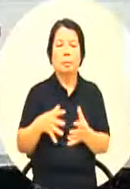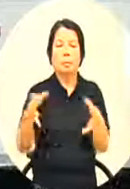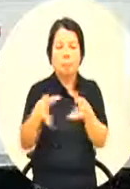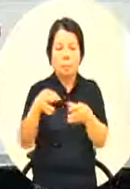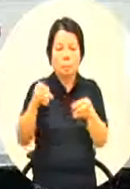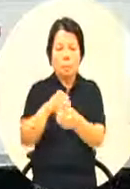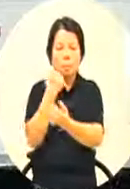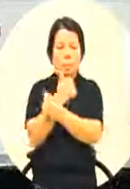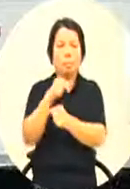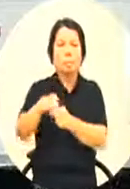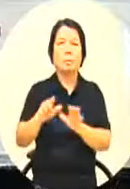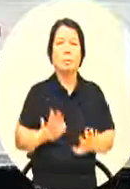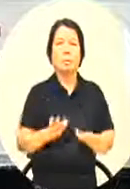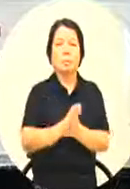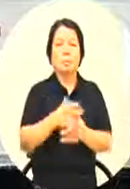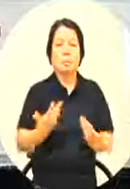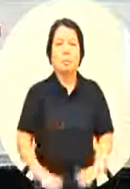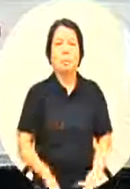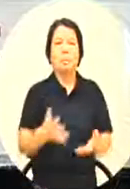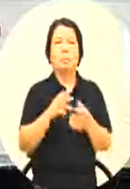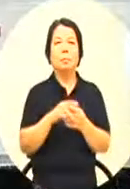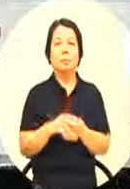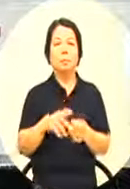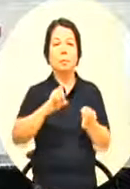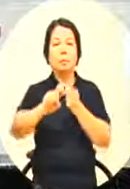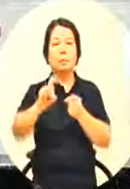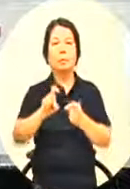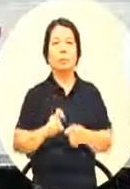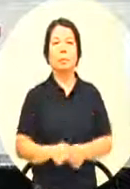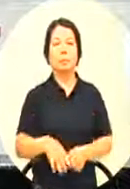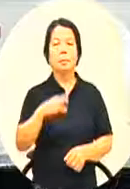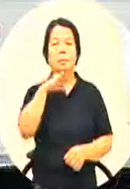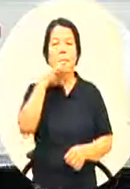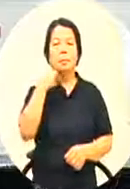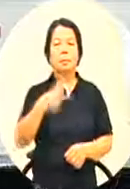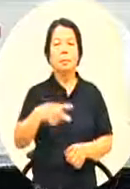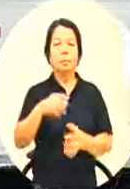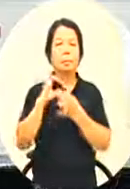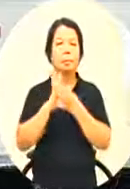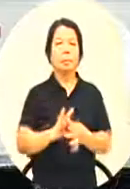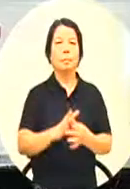好不好那我们先休息十分钟待会再继续